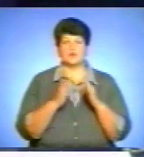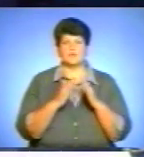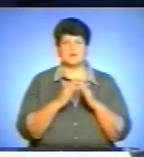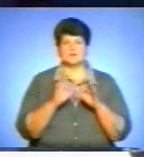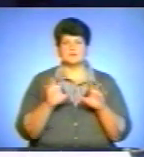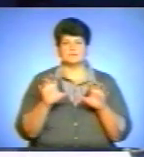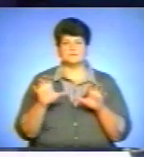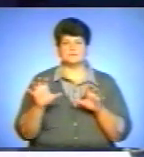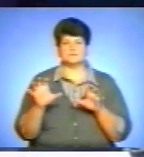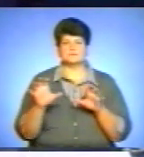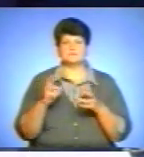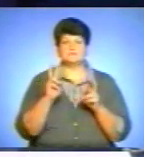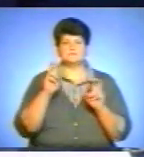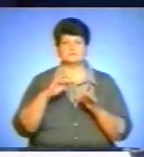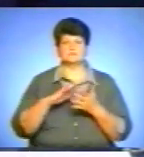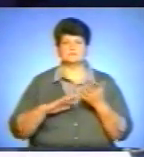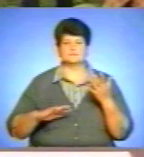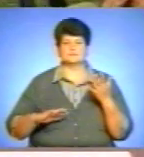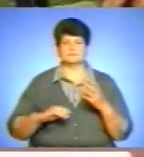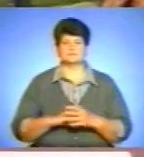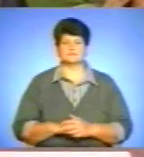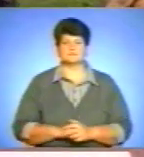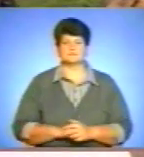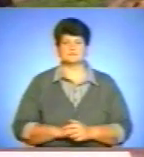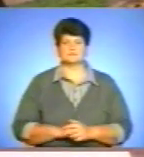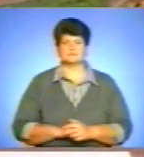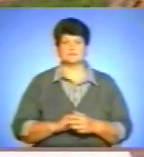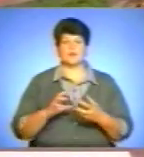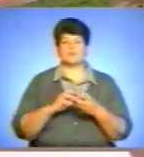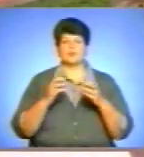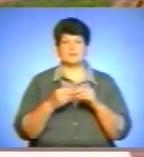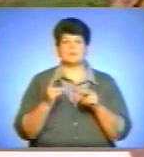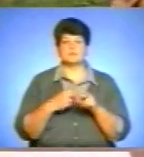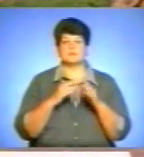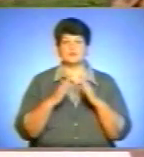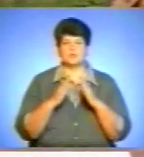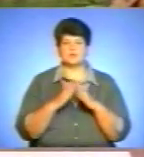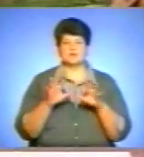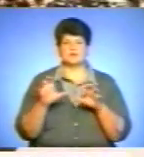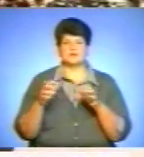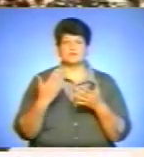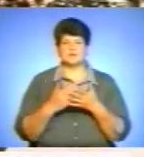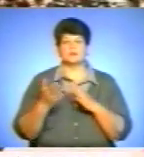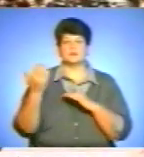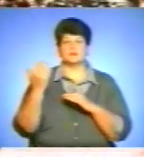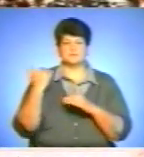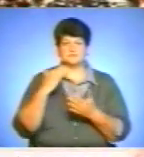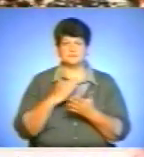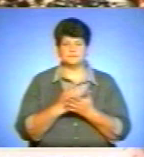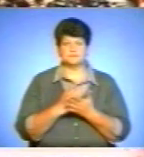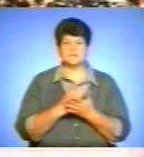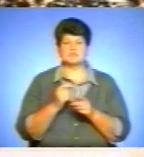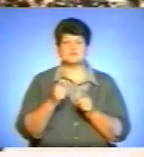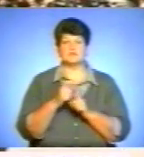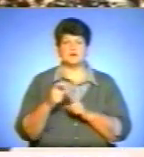улюбленців. Тему продовжує Ірина Демчук. Проблема бездомних тварин існує в Україні вже досить давно. За словами до